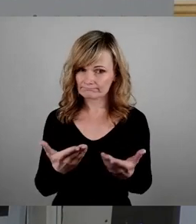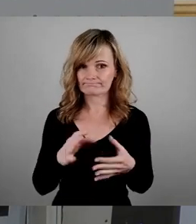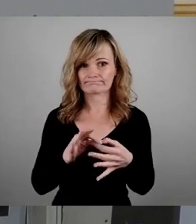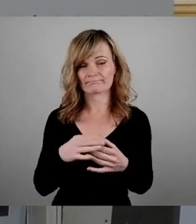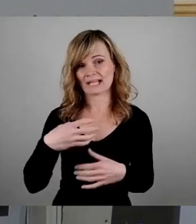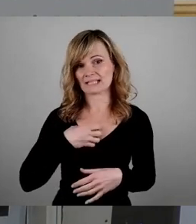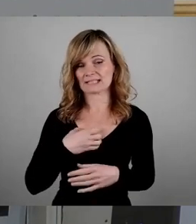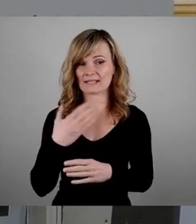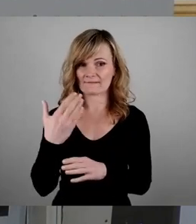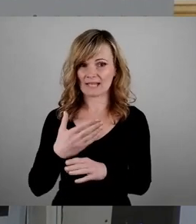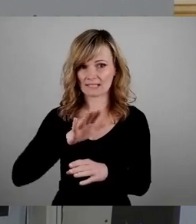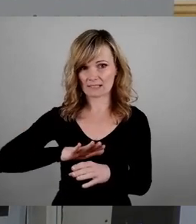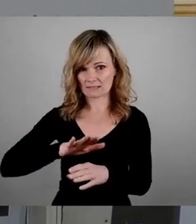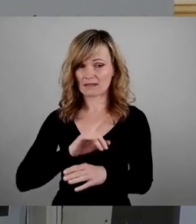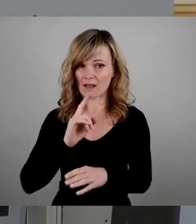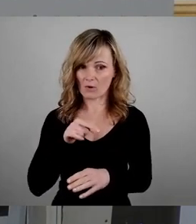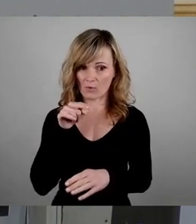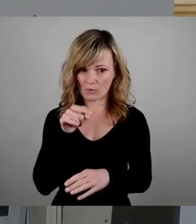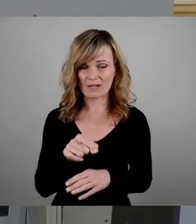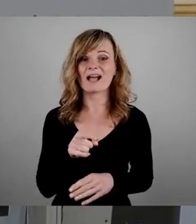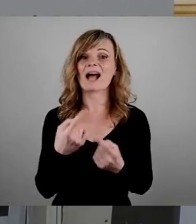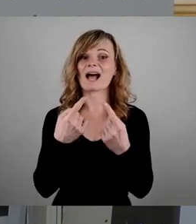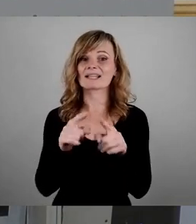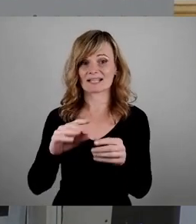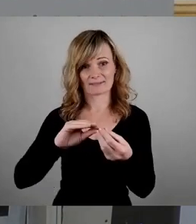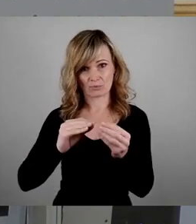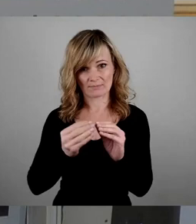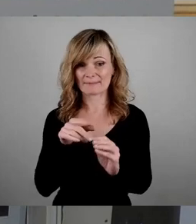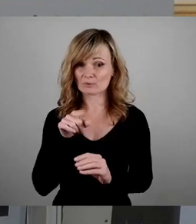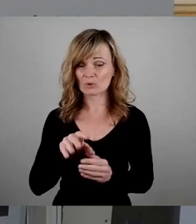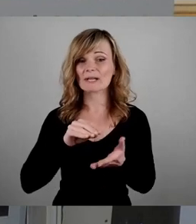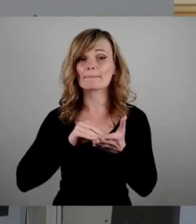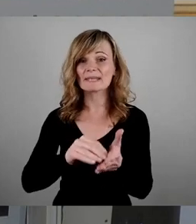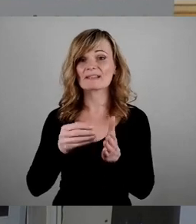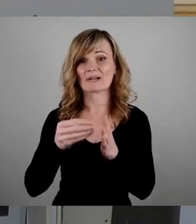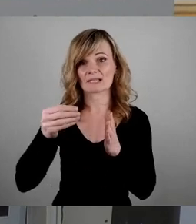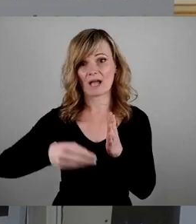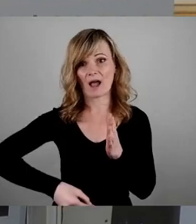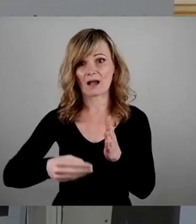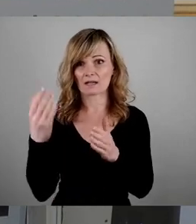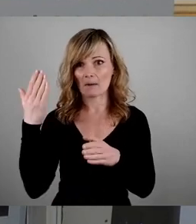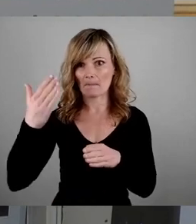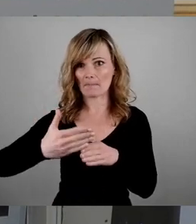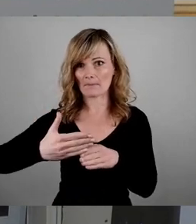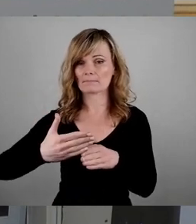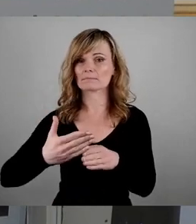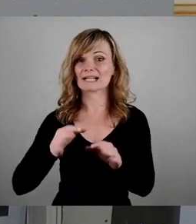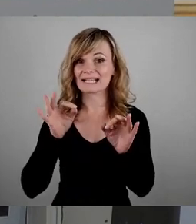ein anderes Problem. Dort läuft der Mietvertrag aus, und zwar ziemlich genau in einem Jahr. Im März 2025